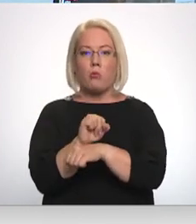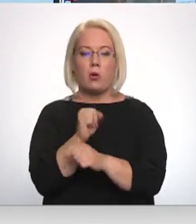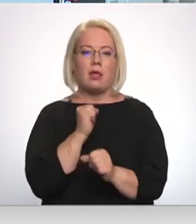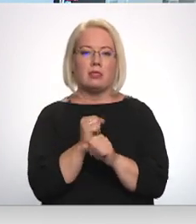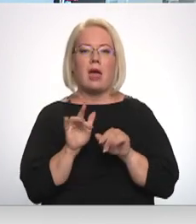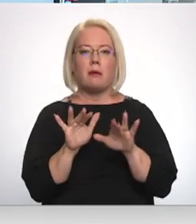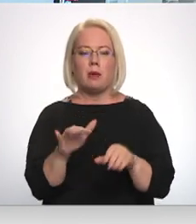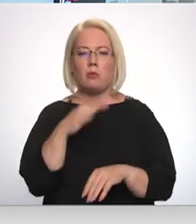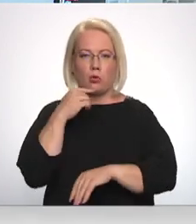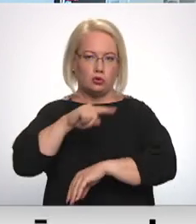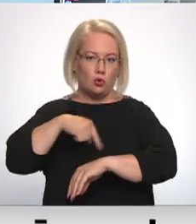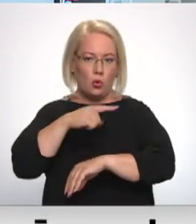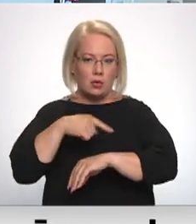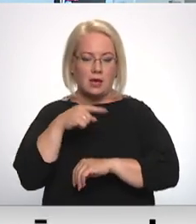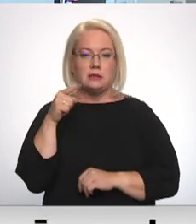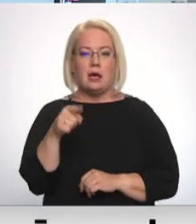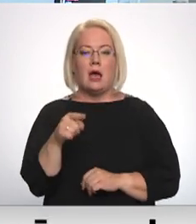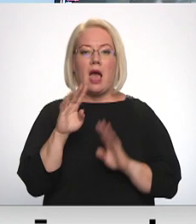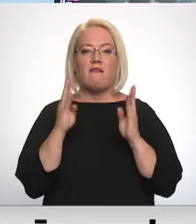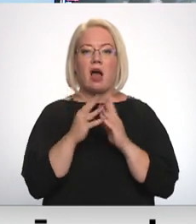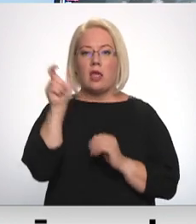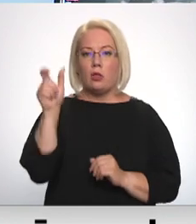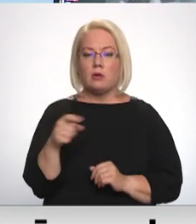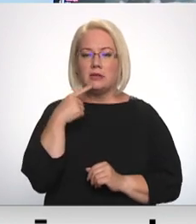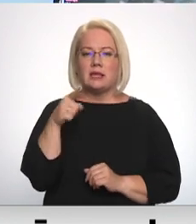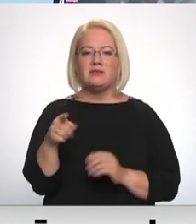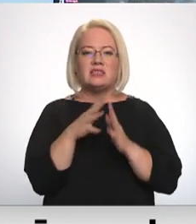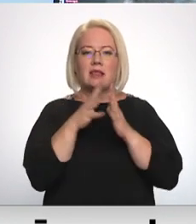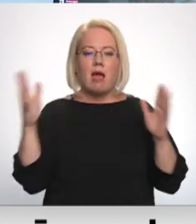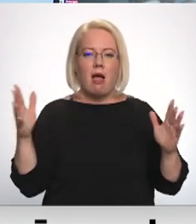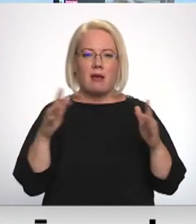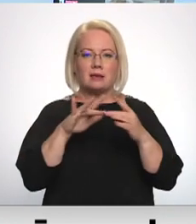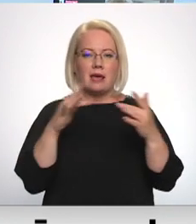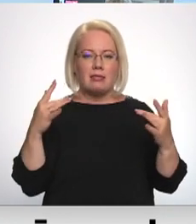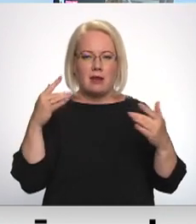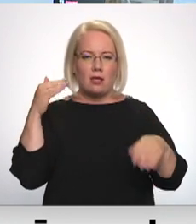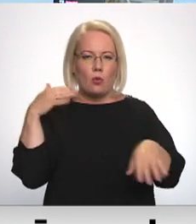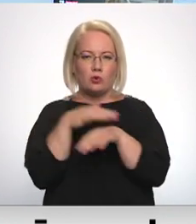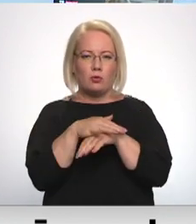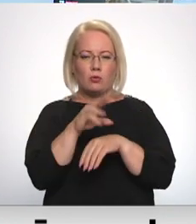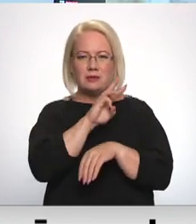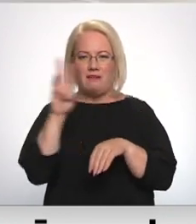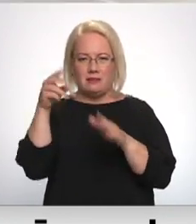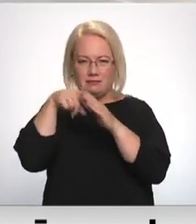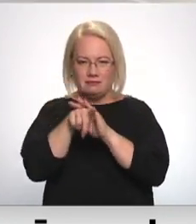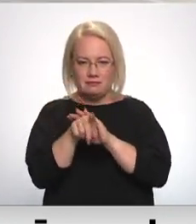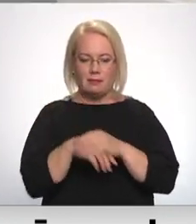Aģentūras valnas lociklis Jūras Menziņš stāsti, ka šis bija viens no lielākiem uzbrukumiem, kāds piedzīvots pēdējo pāris gadu laikā.